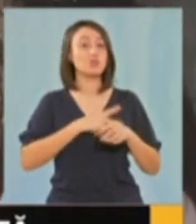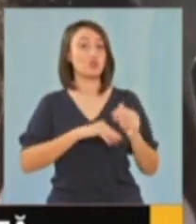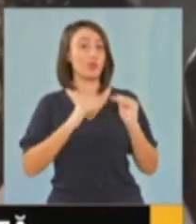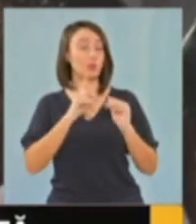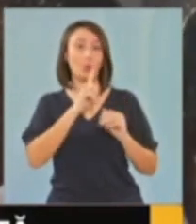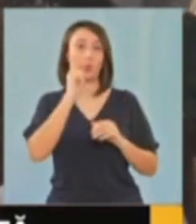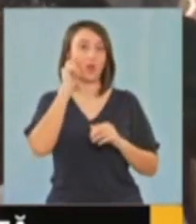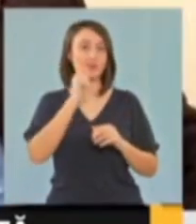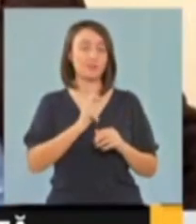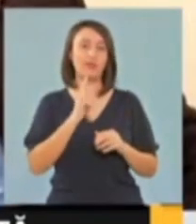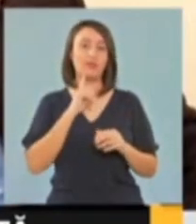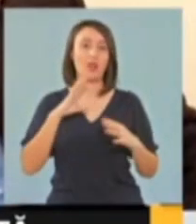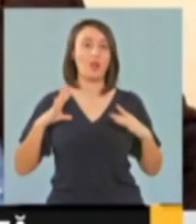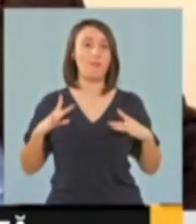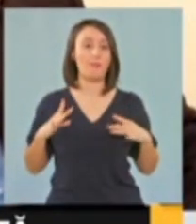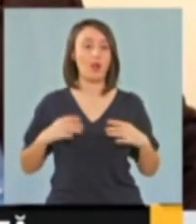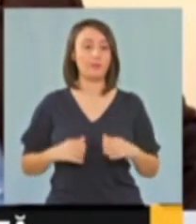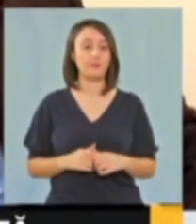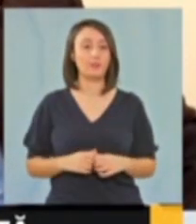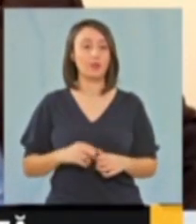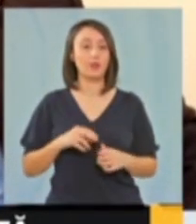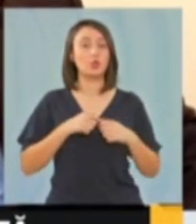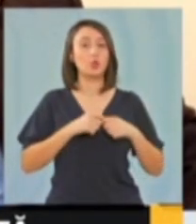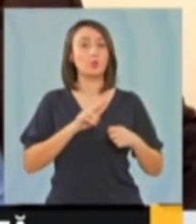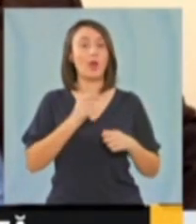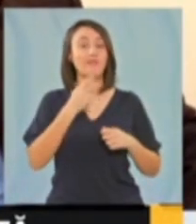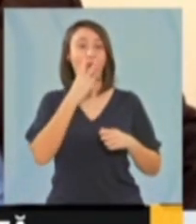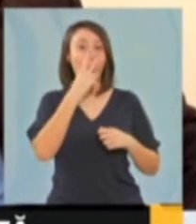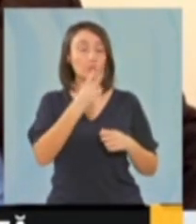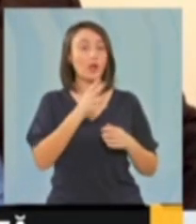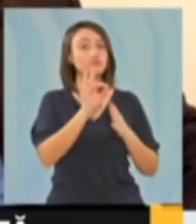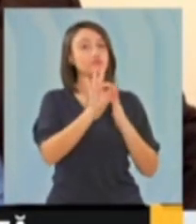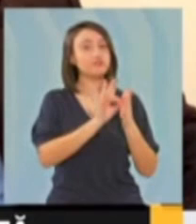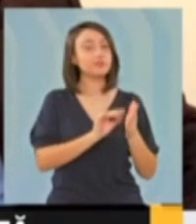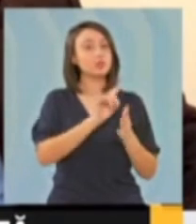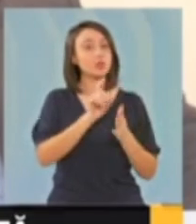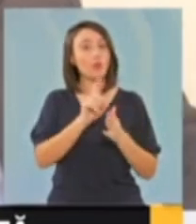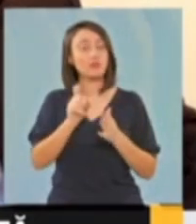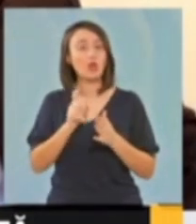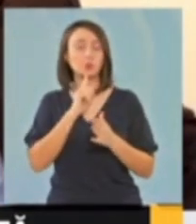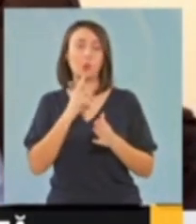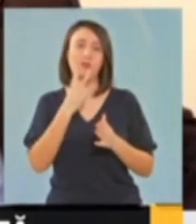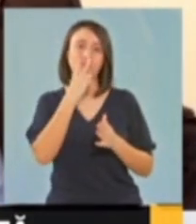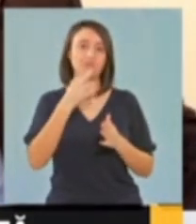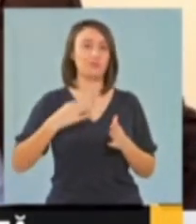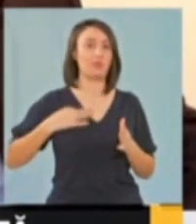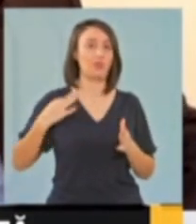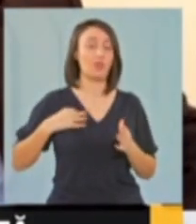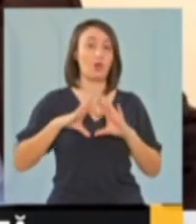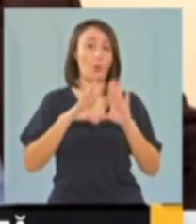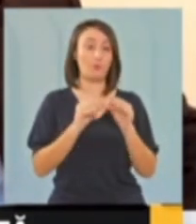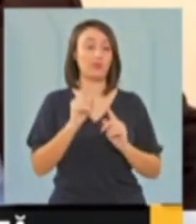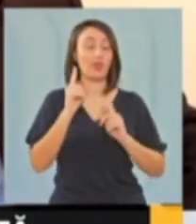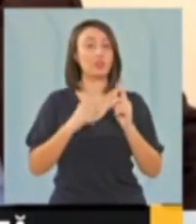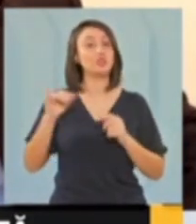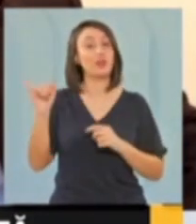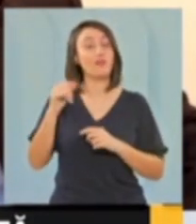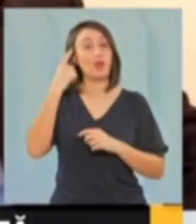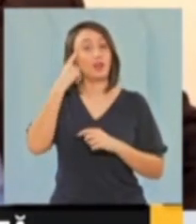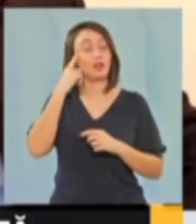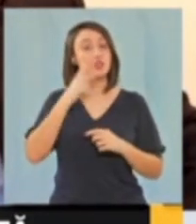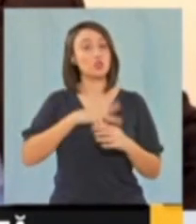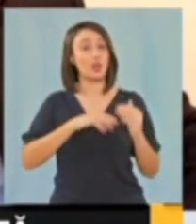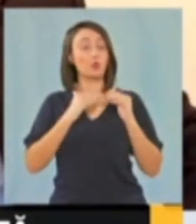nu îi respectă pe liberal. Domnul Rafila a ajutat cu ochii la sondaje și nu cu ochii la sănătatea românilor. Dacă cineva și închipuie că PSD